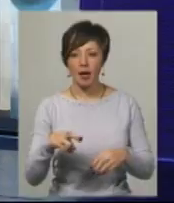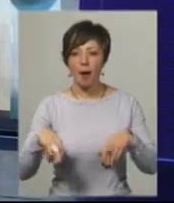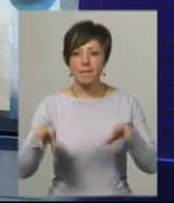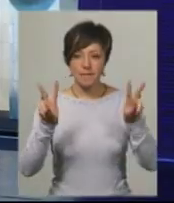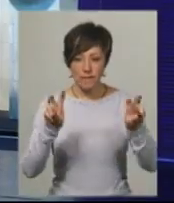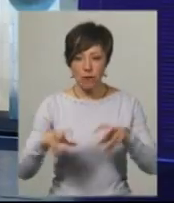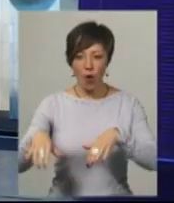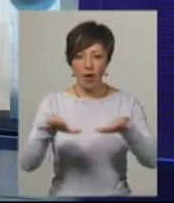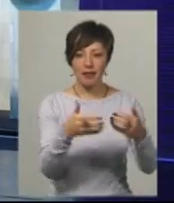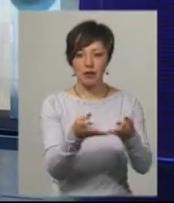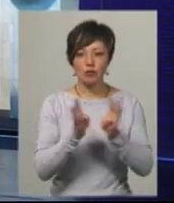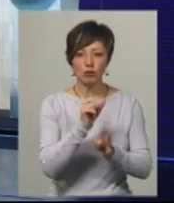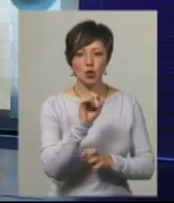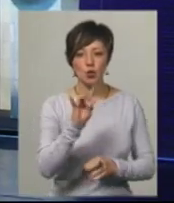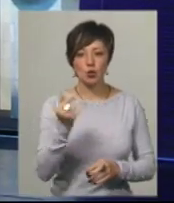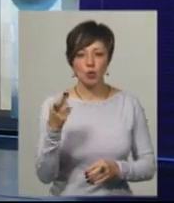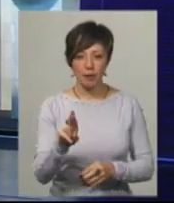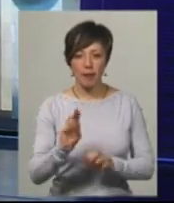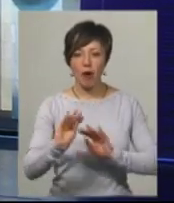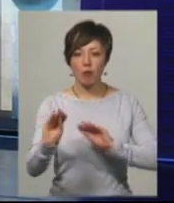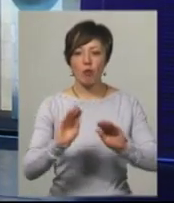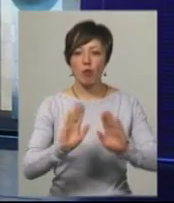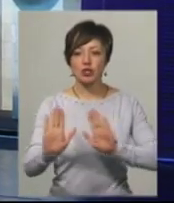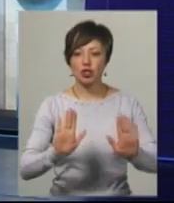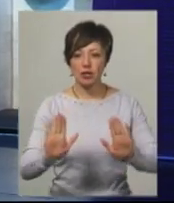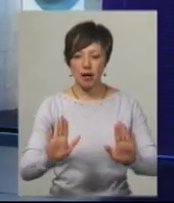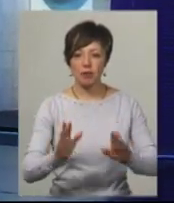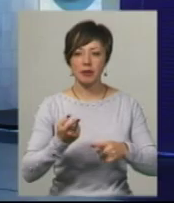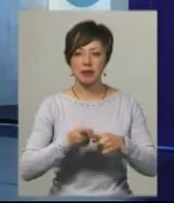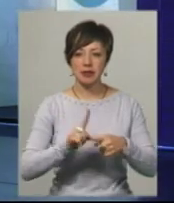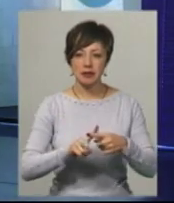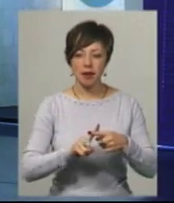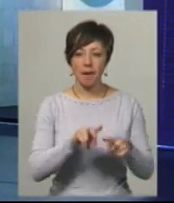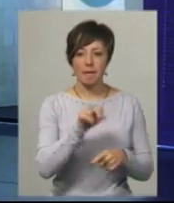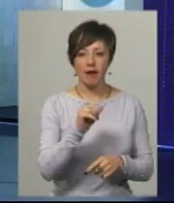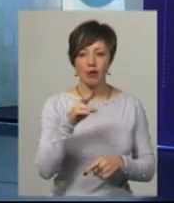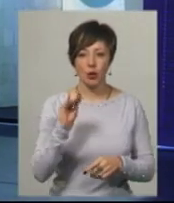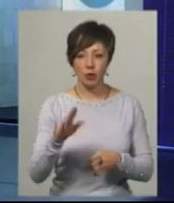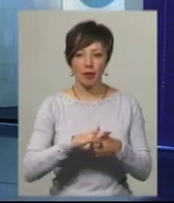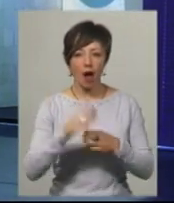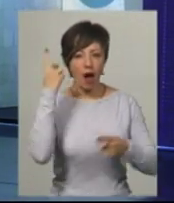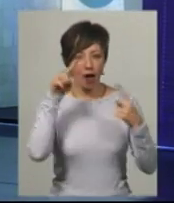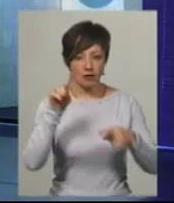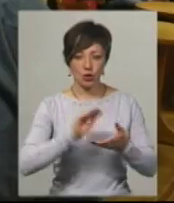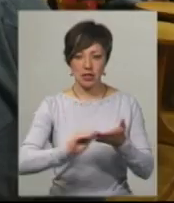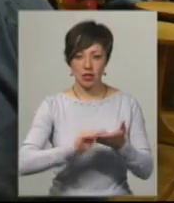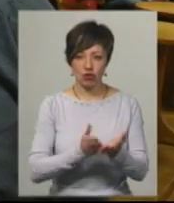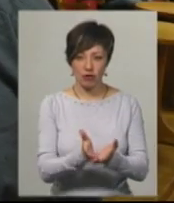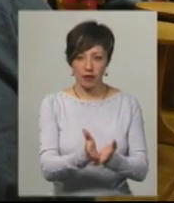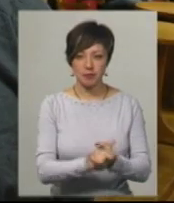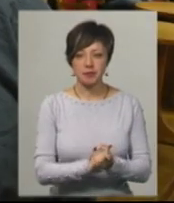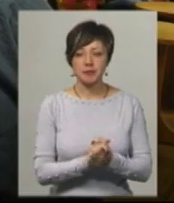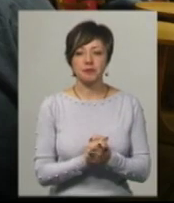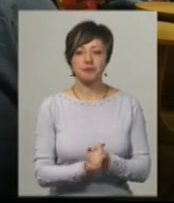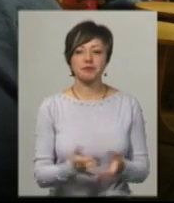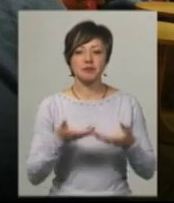з озолі». Постановником вистави є режисер Херсонського театру ім. Микола Куліша Сергій Павлюк, котрий є і автором сценічної версії. Ми посвятили